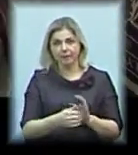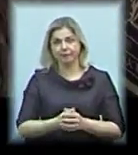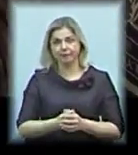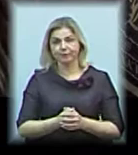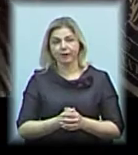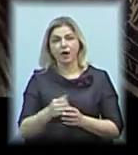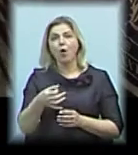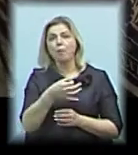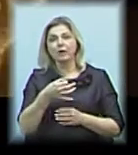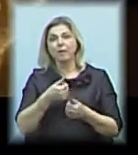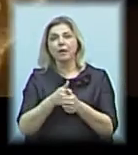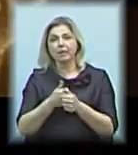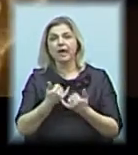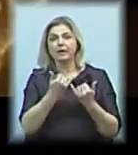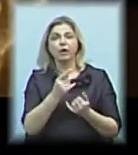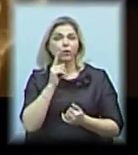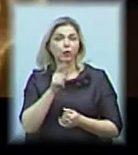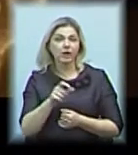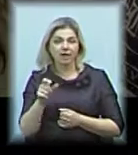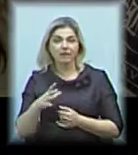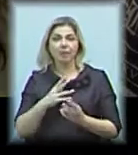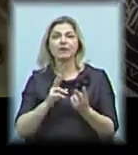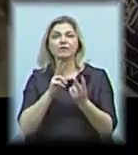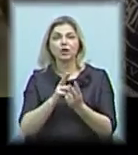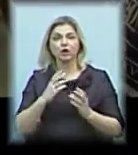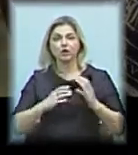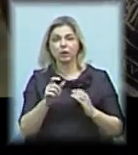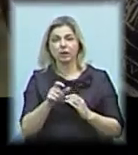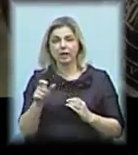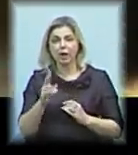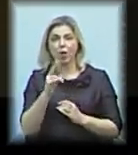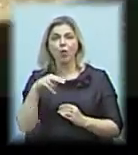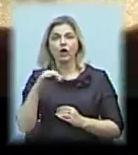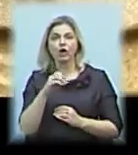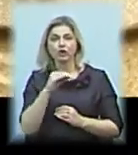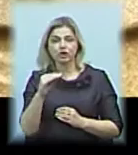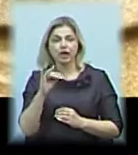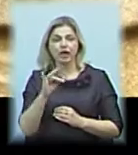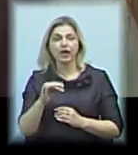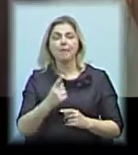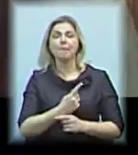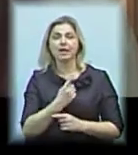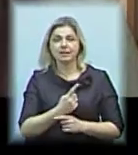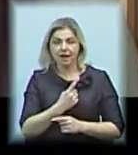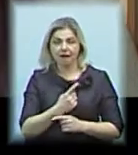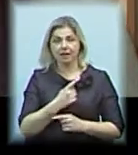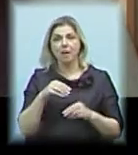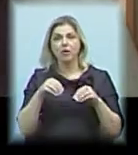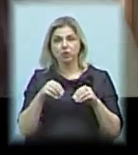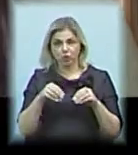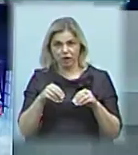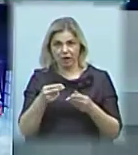У обласній бібліотеці для юнаста відбулась зустріч студентів Політехнічного коледжу і майстрині пісочої анімації Світлани Воронцової.